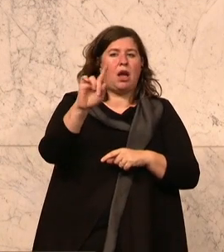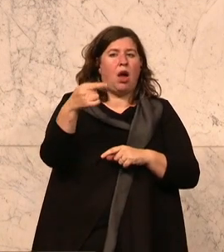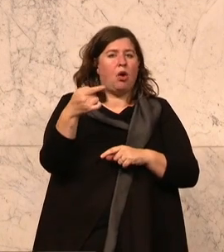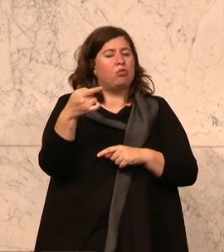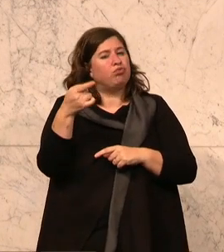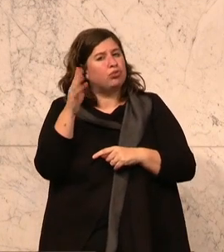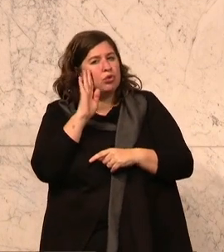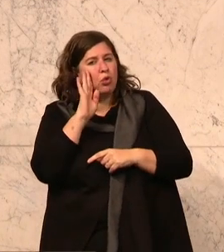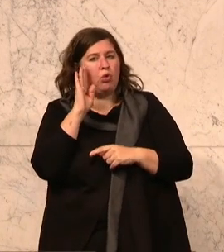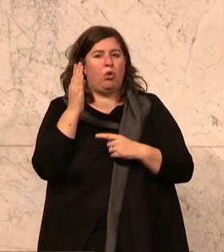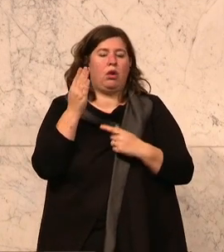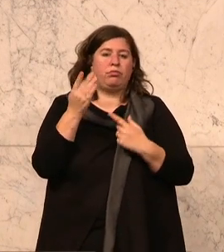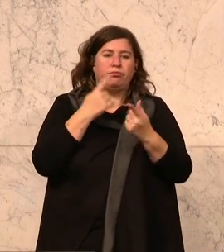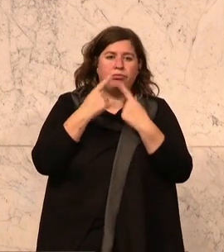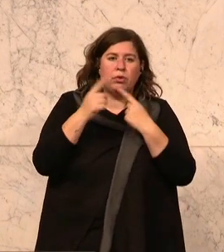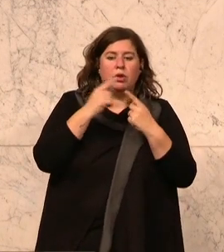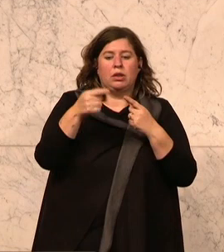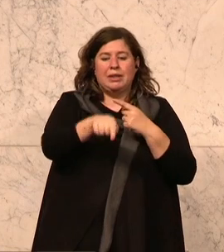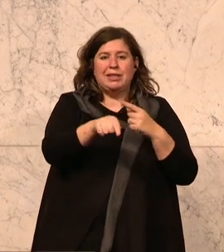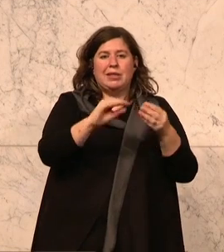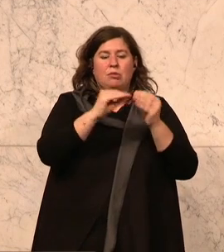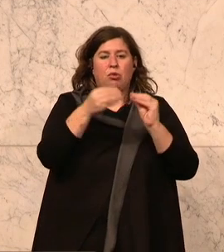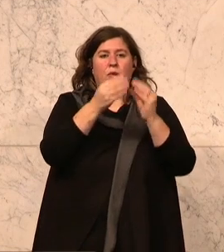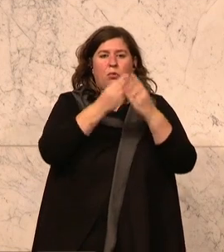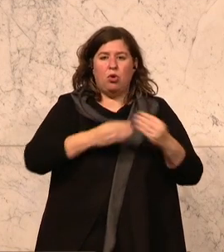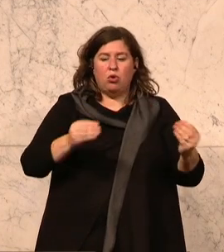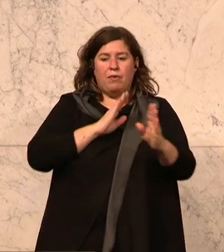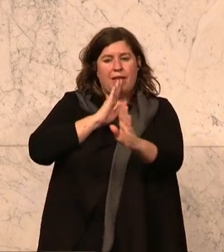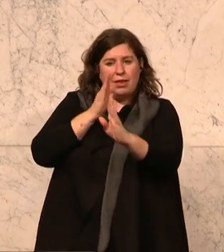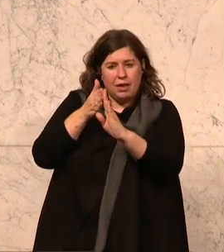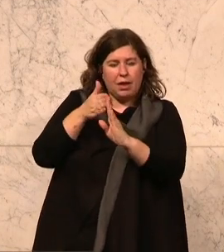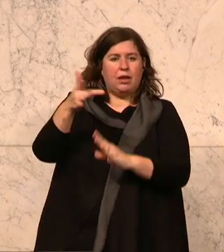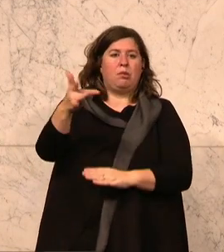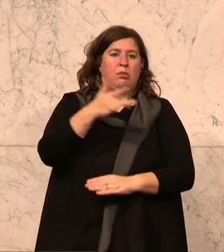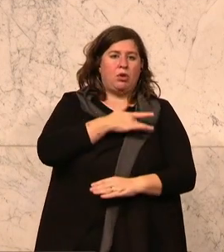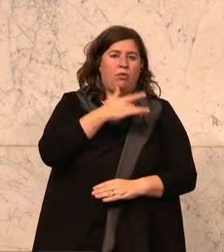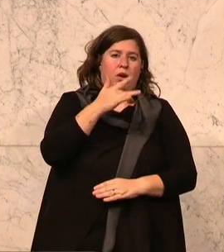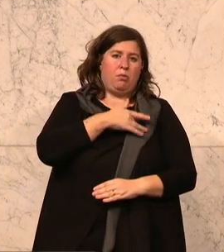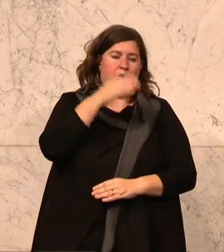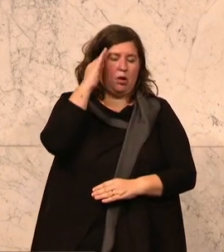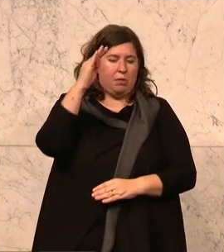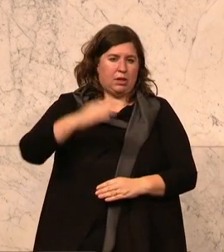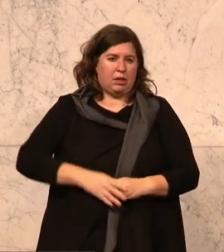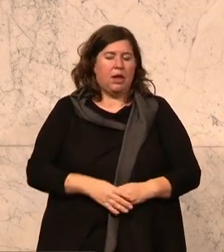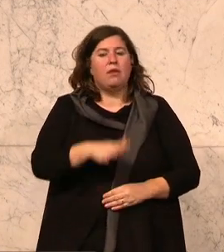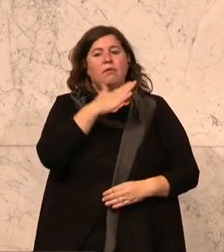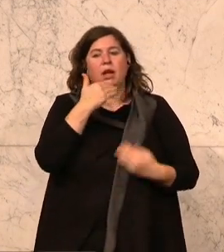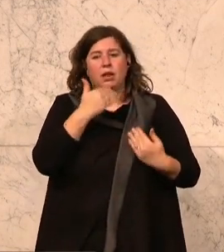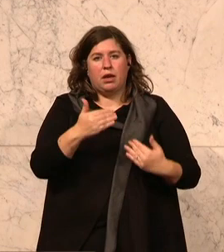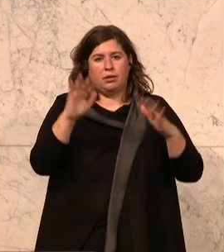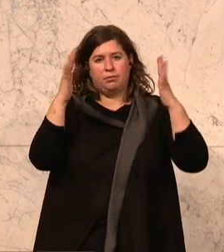und lösen wir dieses Problem bitte direkt mit den betroffenen Bürgermeisterinnen und Bürgermeistern. Vielen Dank.